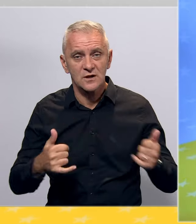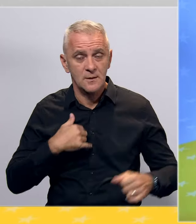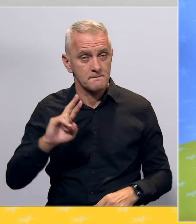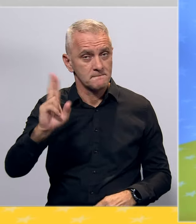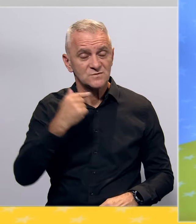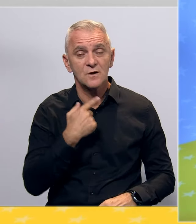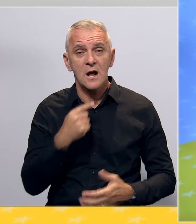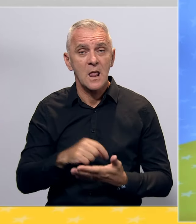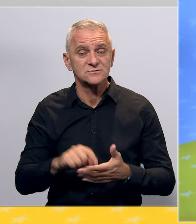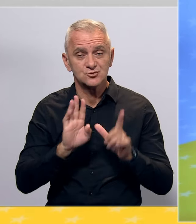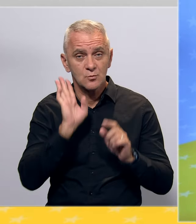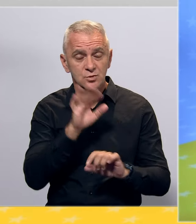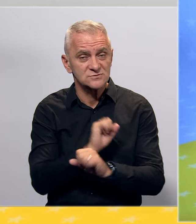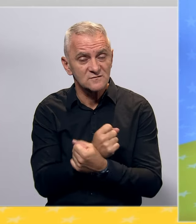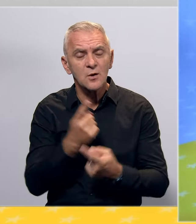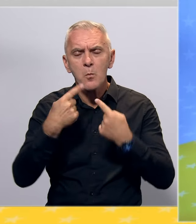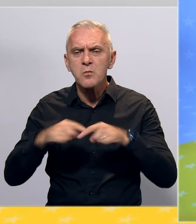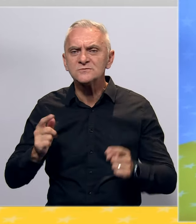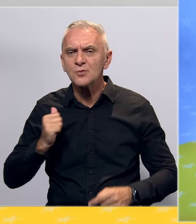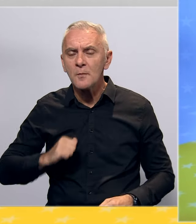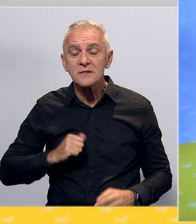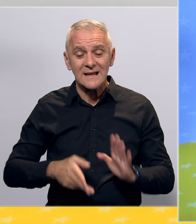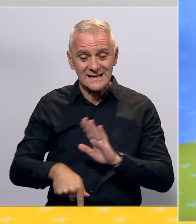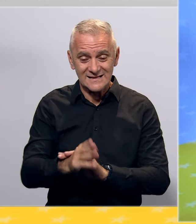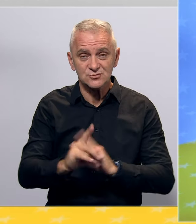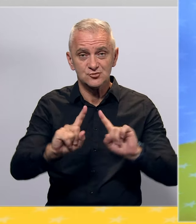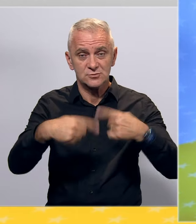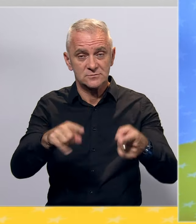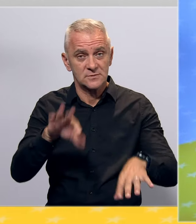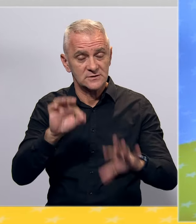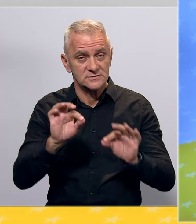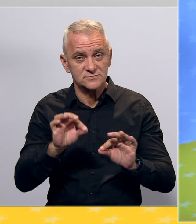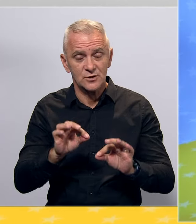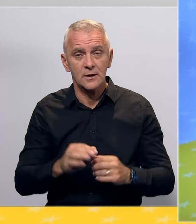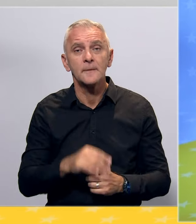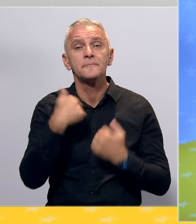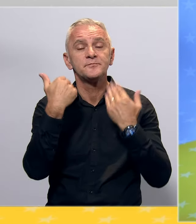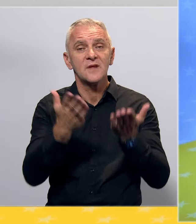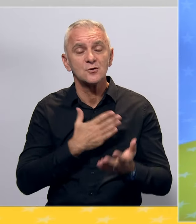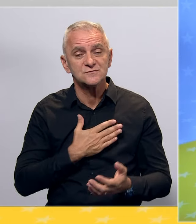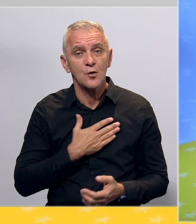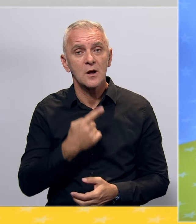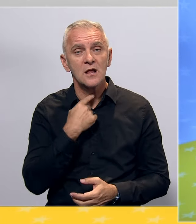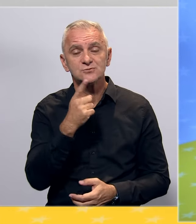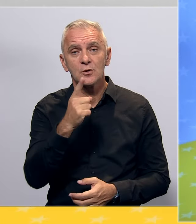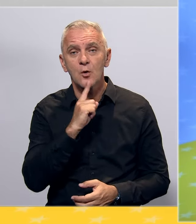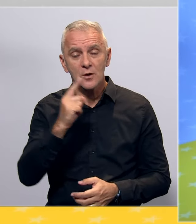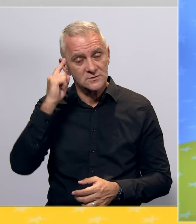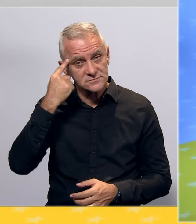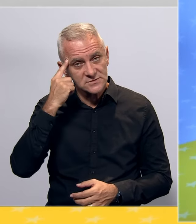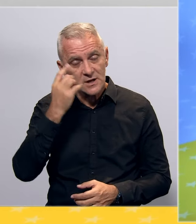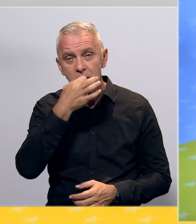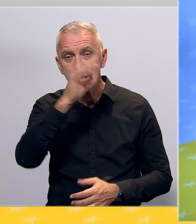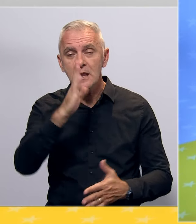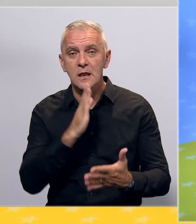glasače u BiH, a posebno u Bijeljini, da izađu na predstojeće lokalne izbore i daju svoj glas onima za koje smatraju da će na